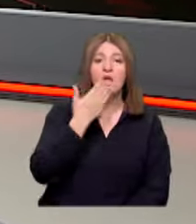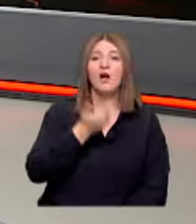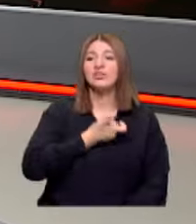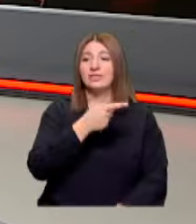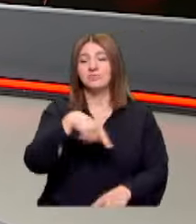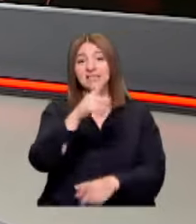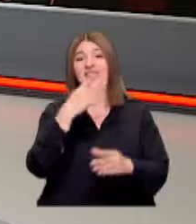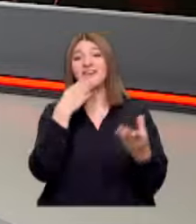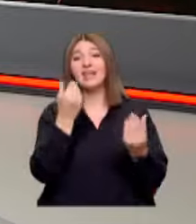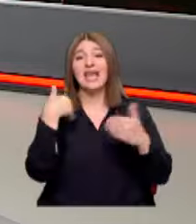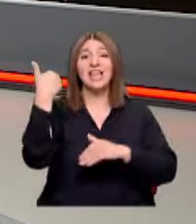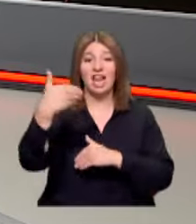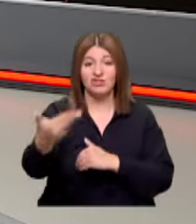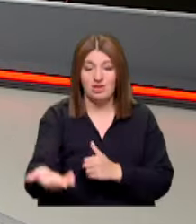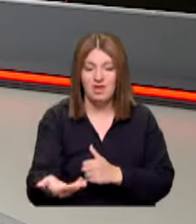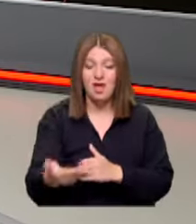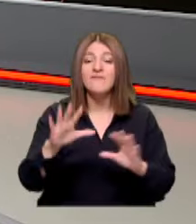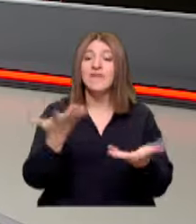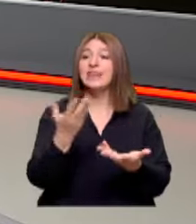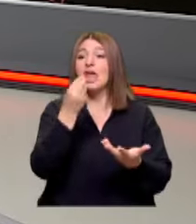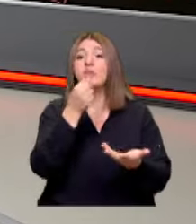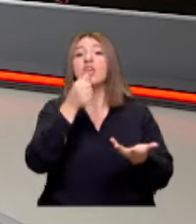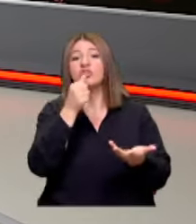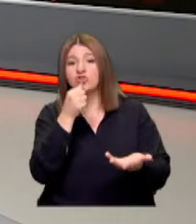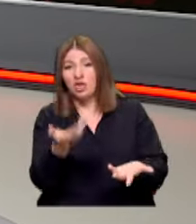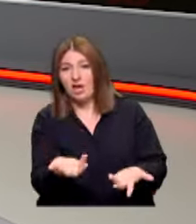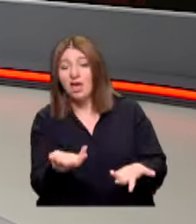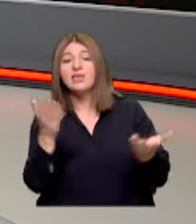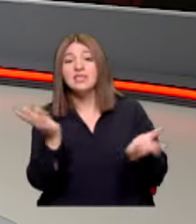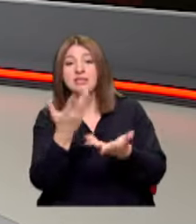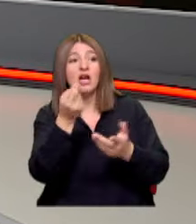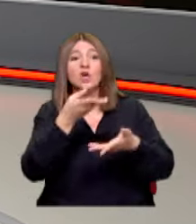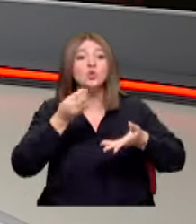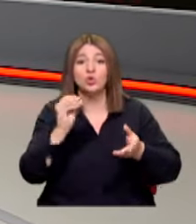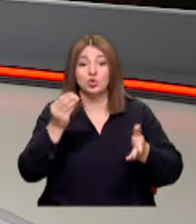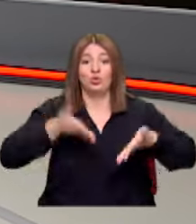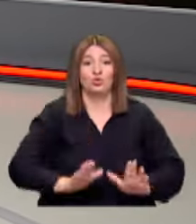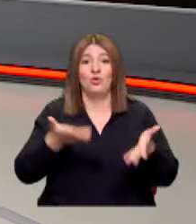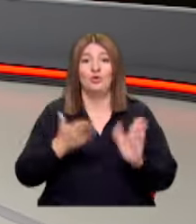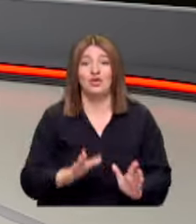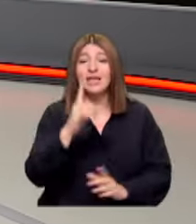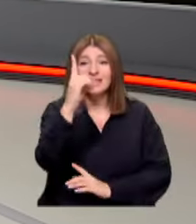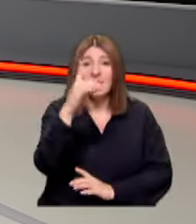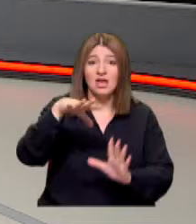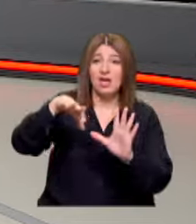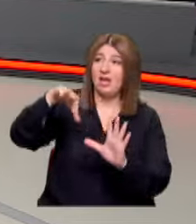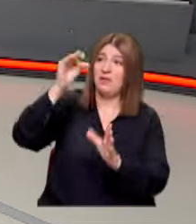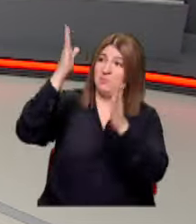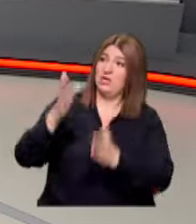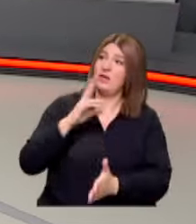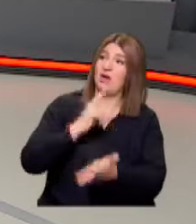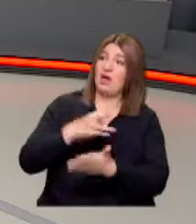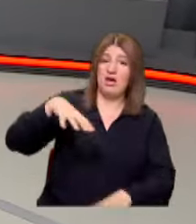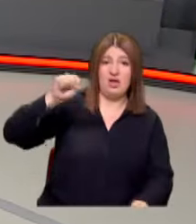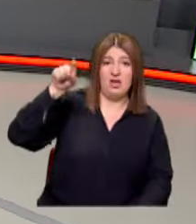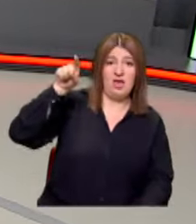Öğrencilerimizin, gençlerimizin geleceğine ya da ne yiyip ne içeceğimize ya da kaç çocuk yapacağımıza Tek bir kişi karar verirse